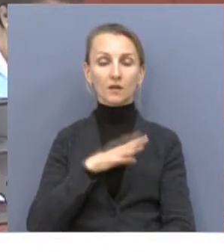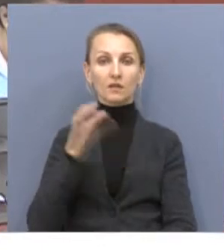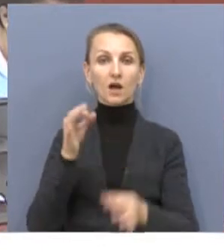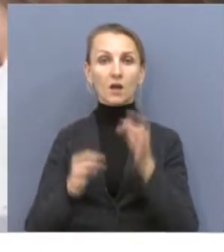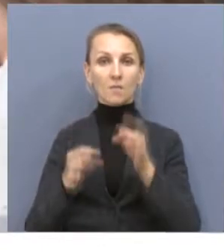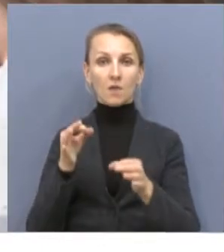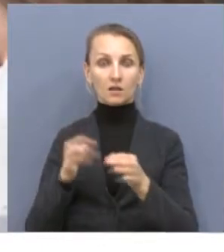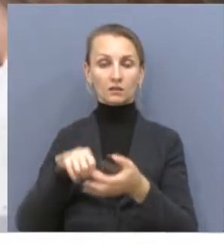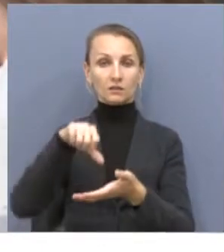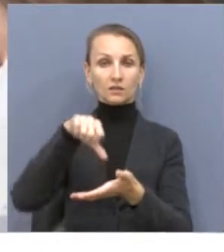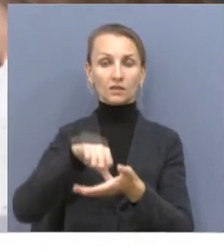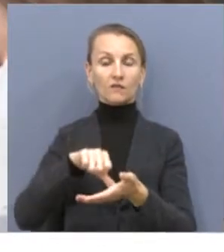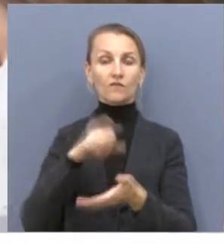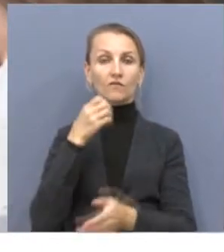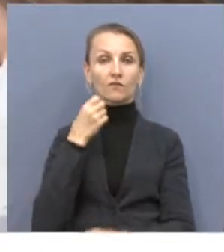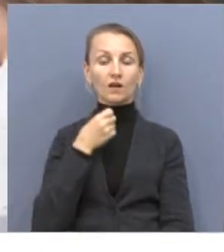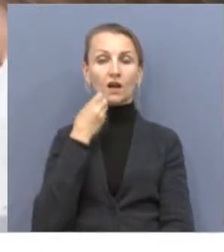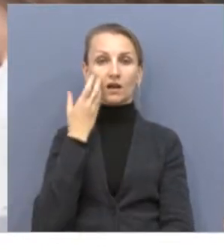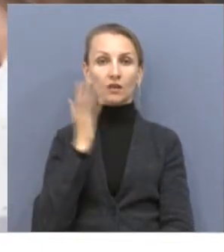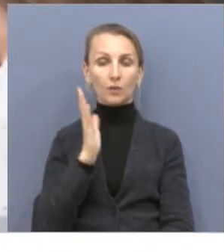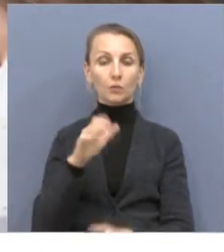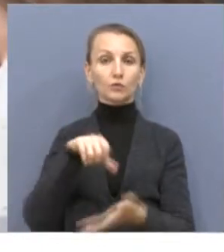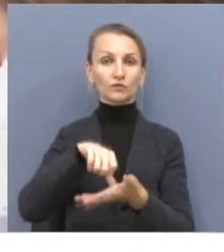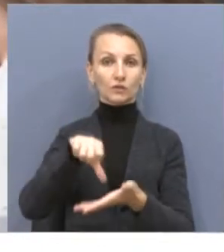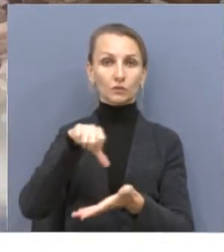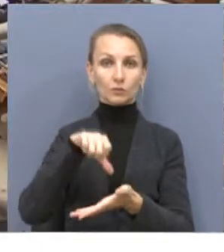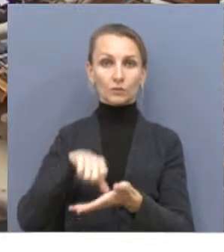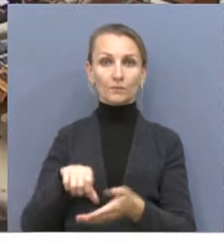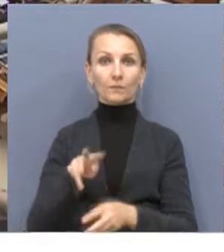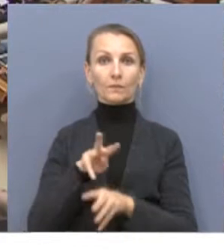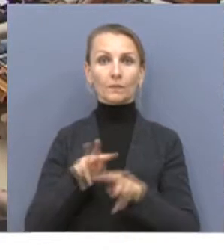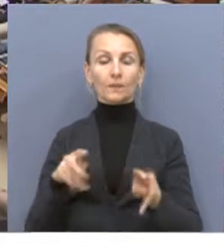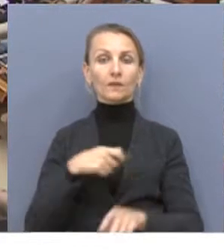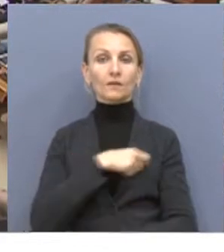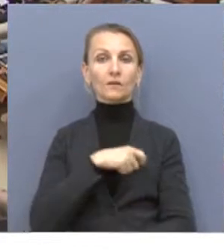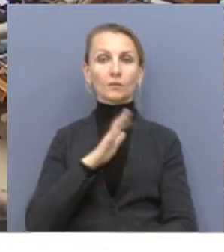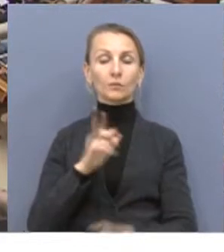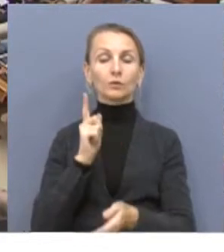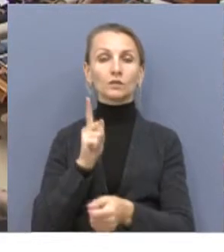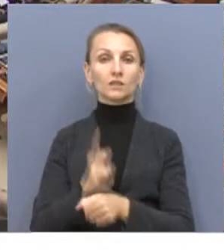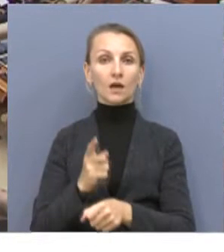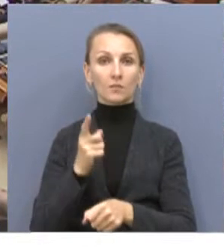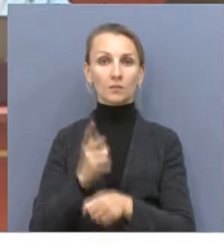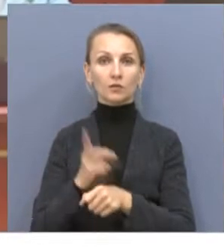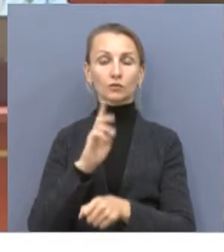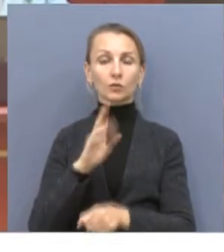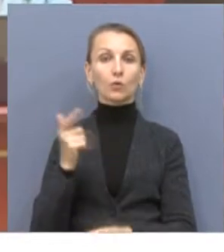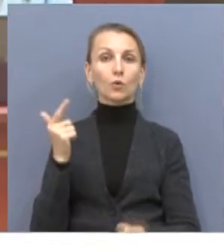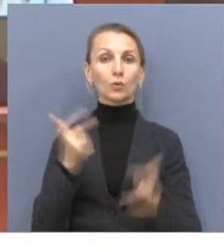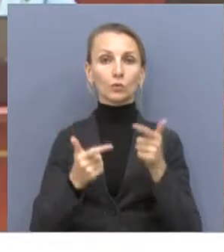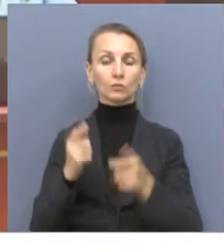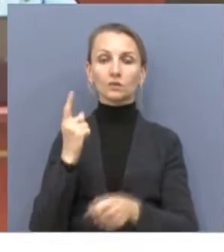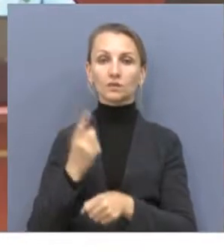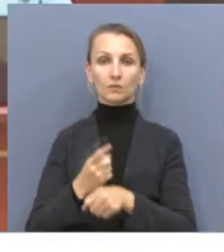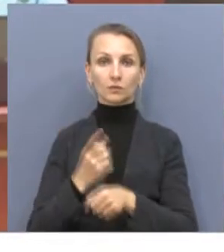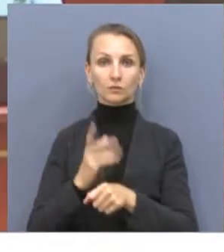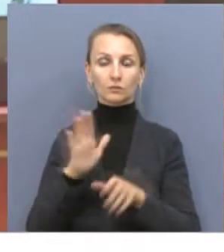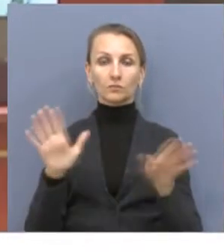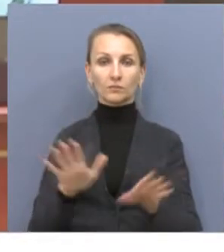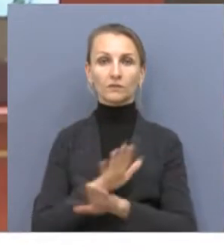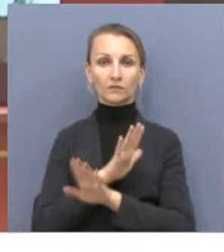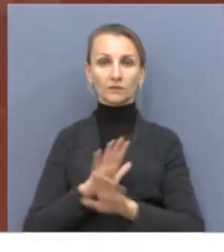состоянии во время выступления. Кроме этого, депутаты рассмотрят запрет использования нецензурных выражений в репертуаре певца.